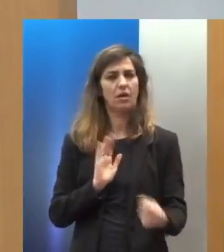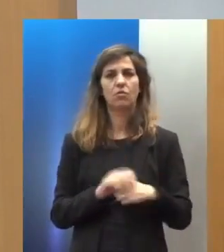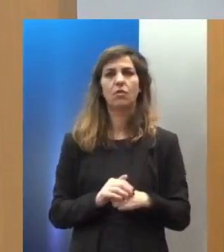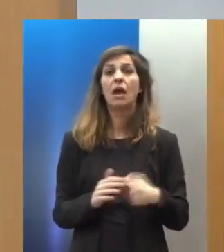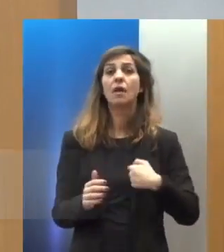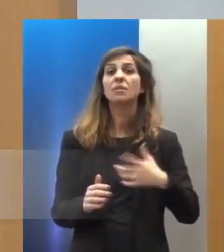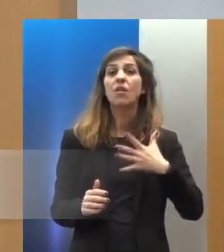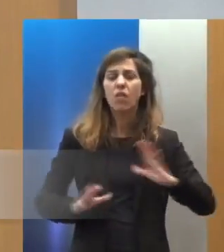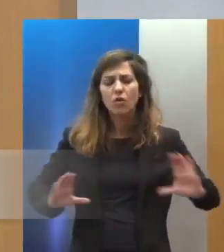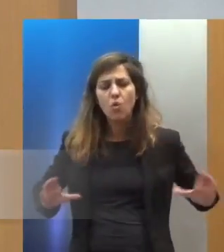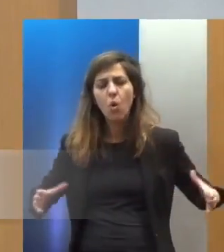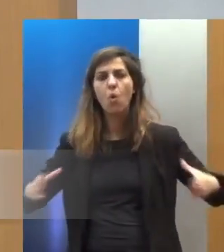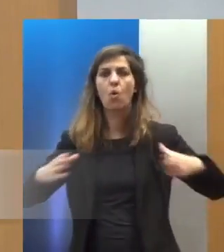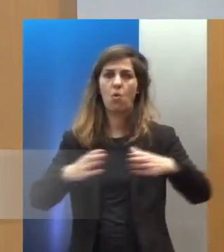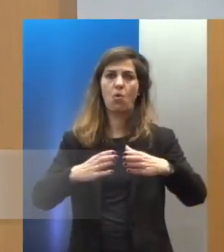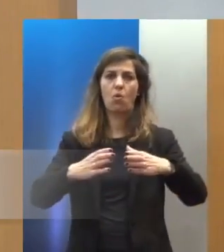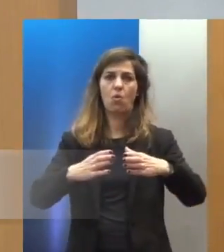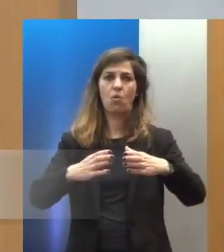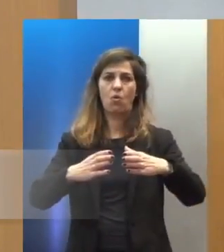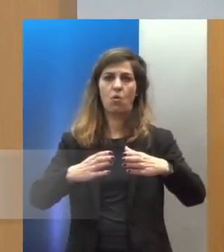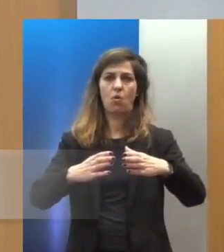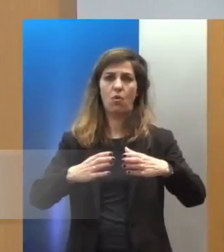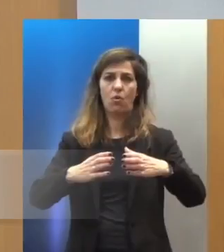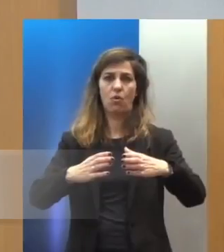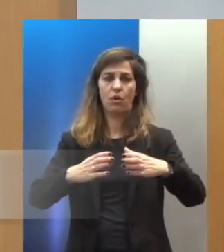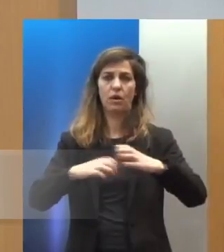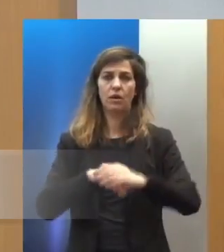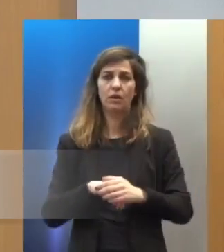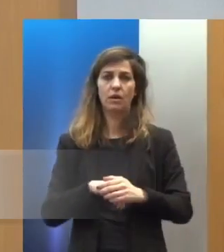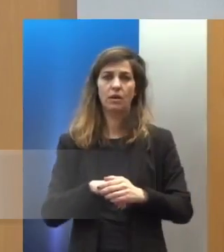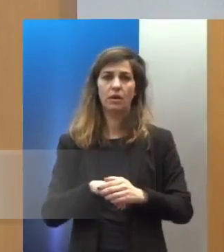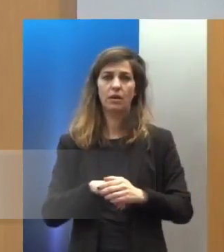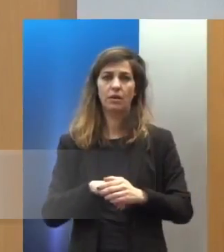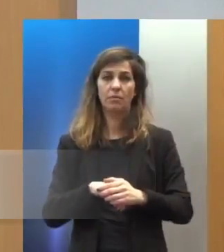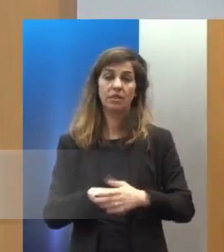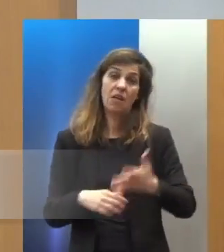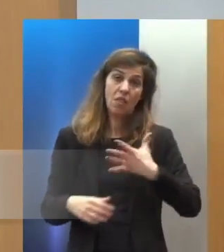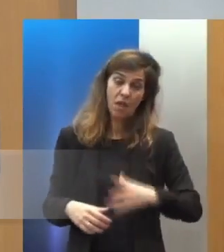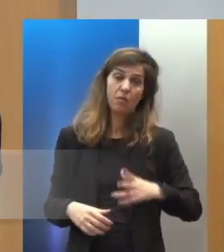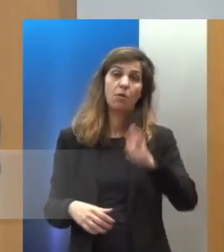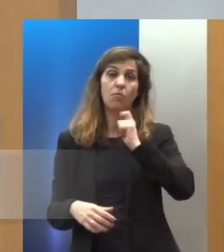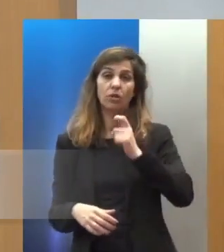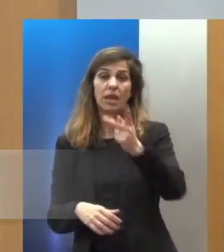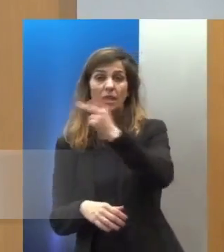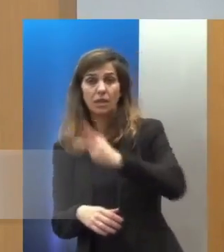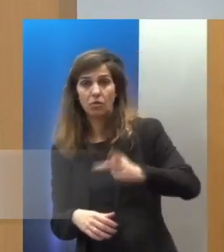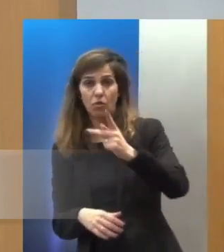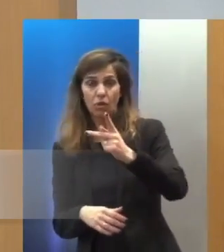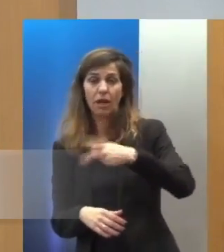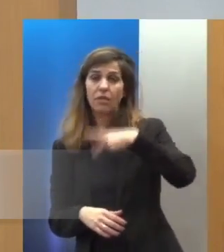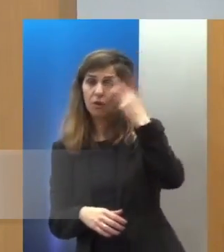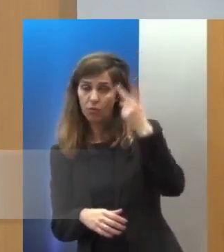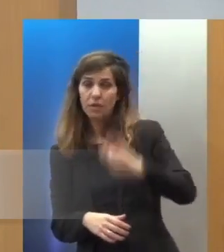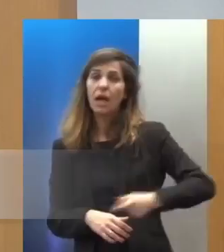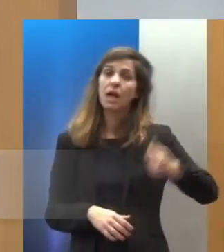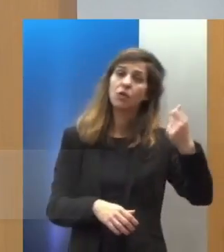αδιαίρετο και την αλληλεξάρτηση μεταξύ των οικονομικών και πολιτικών δικαιωμάτων αλλά και των οικονομικών και κοινωνικών πολιτιστικών δικαιωμάτων αφοτεύουν.